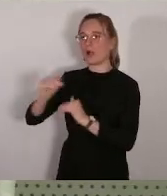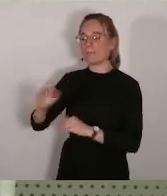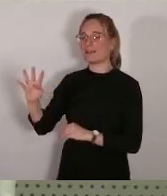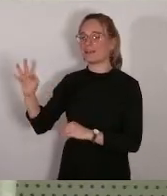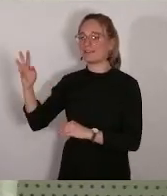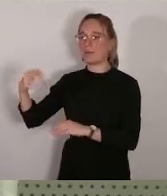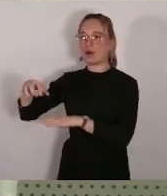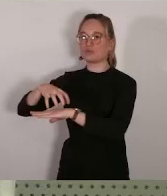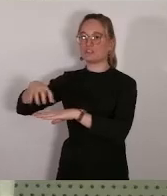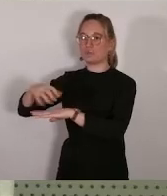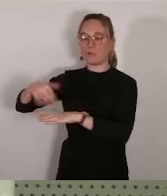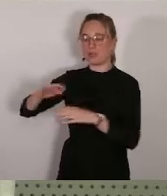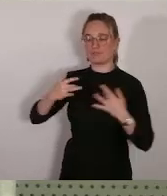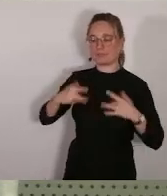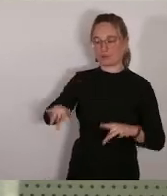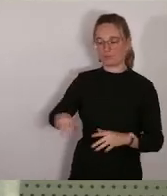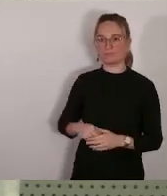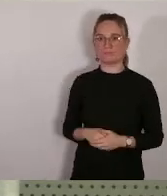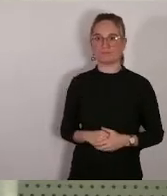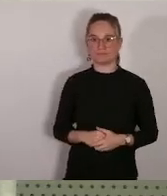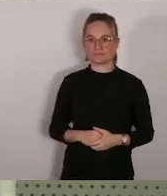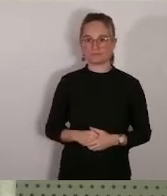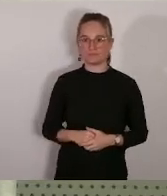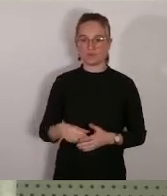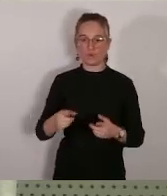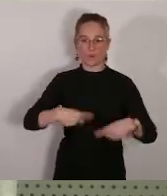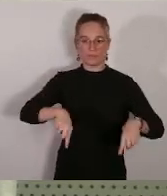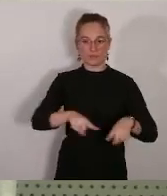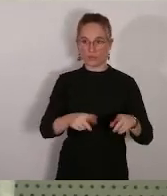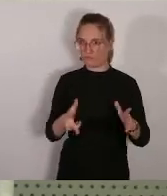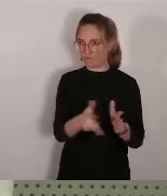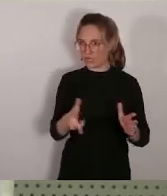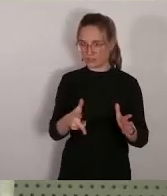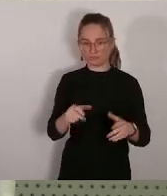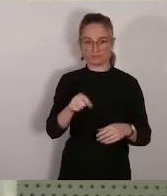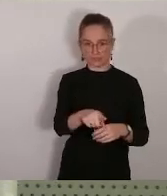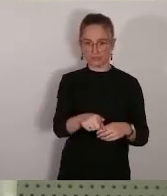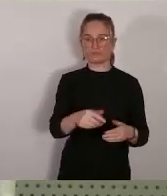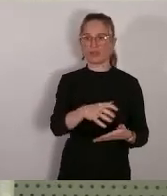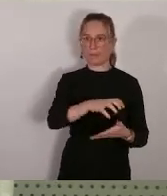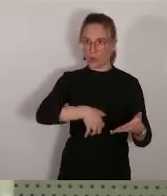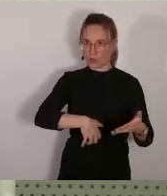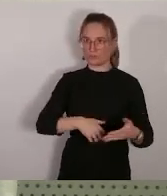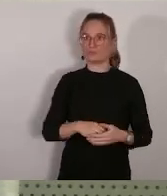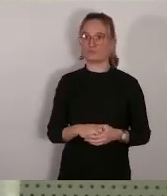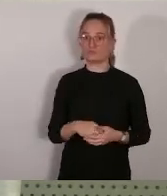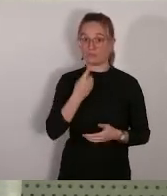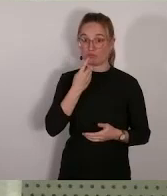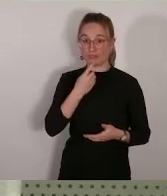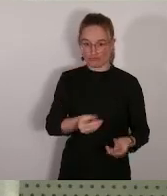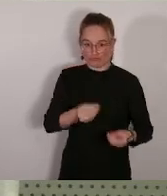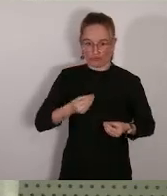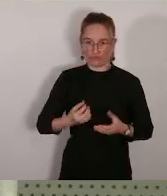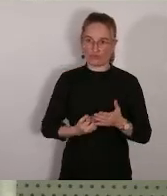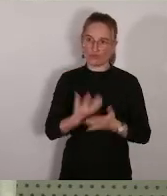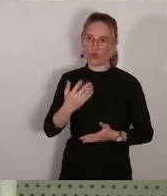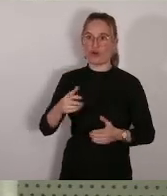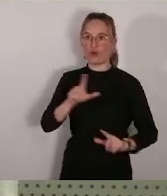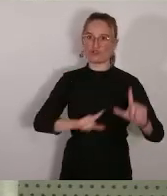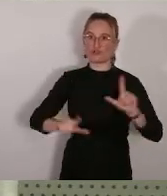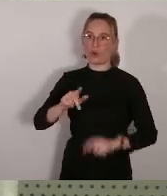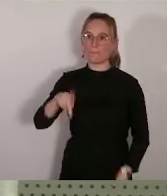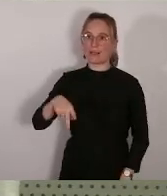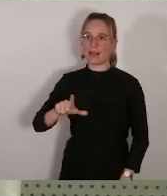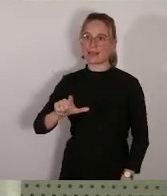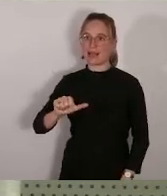concerne c'est dans le premier donc moi la commission a donné un avis favorable à cette délibération qui va permettre d'avoir de nouveaux logements PLAI rénovés